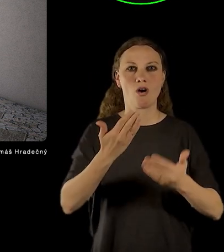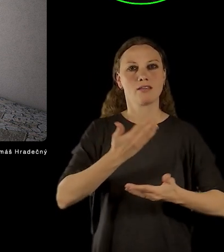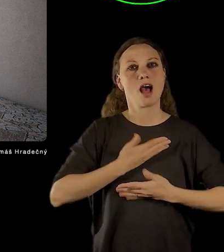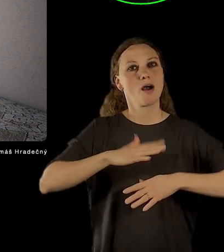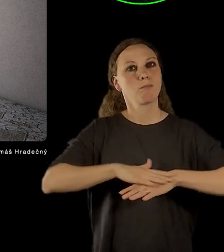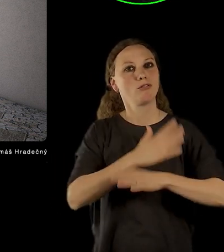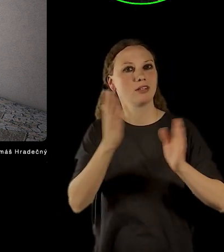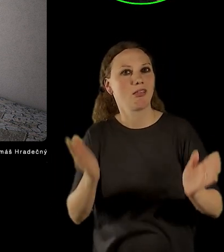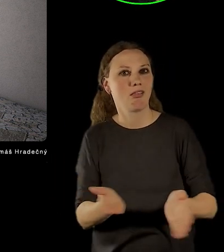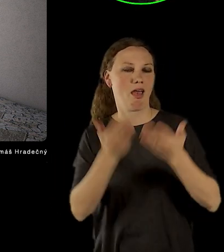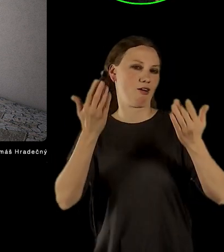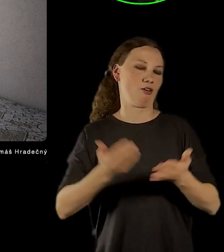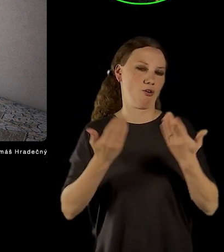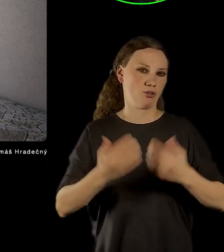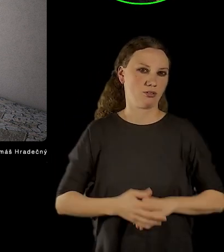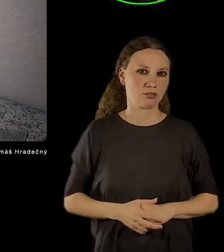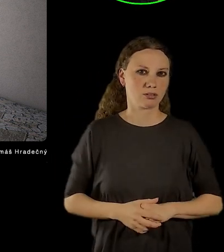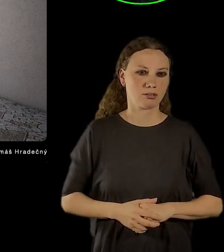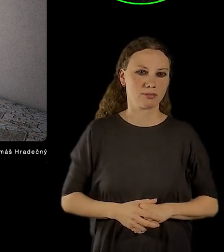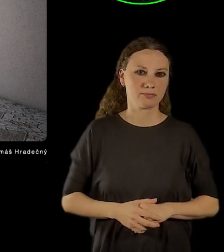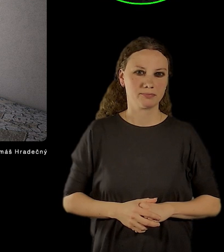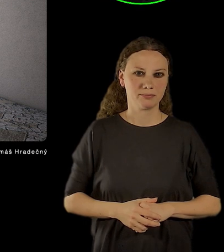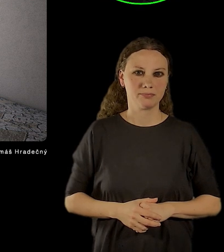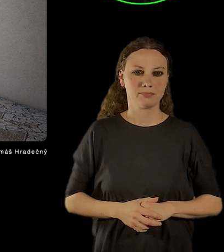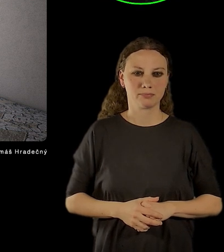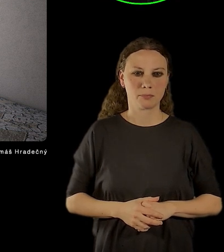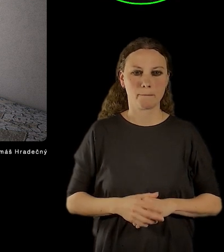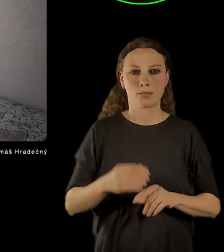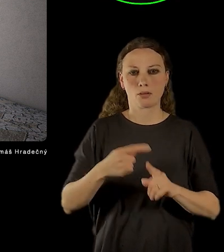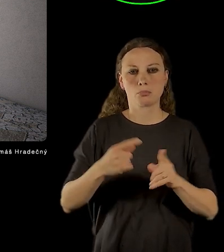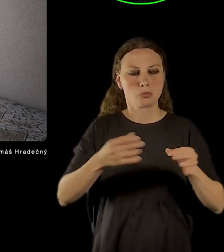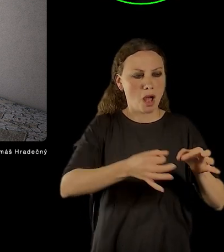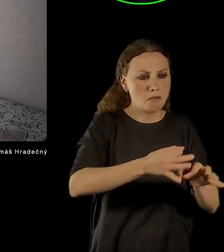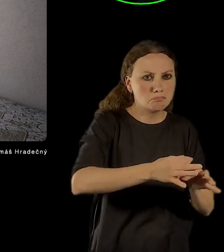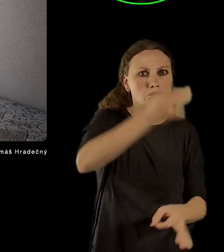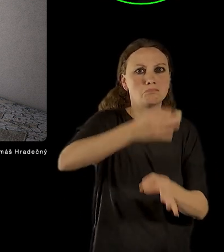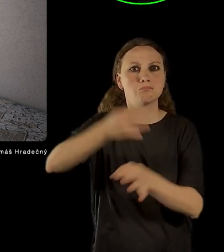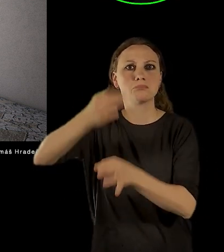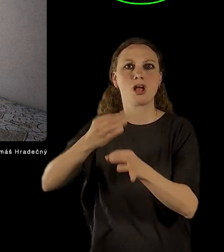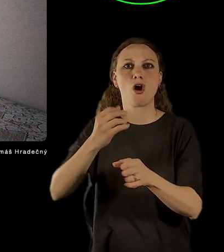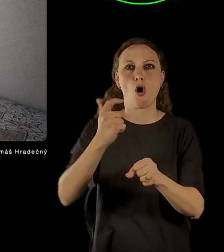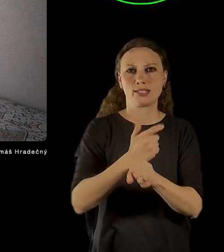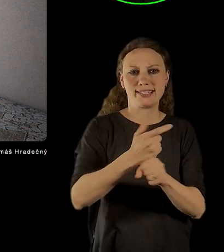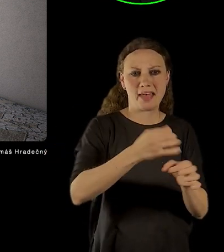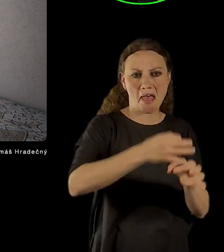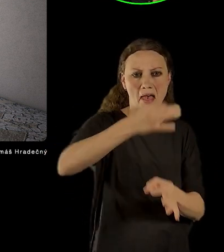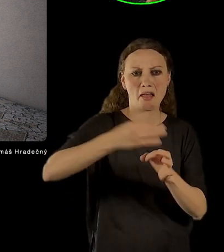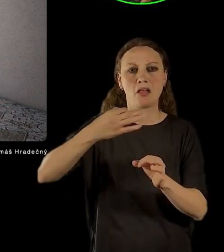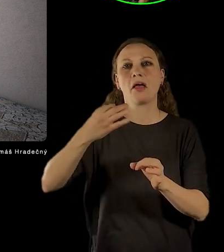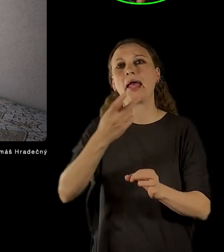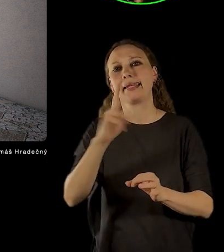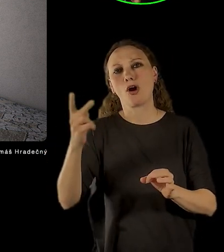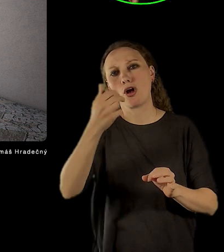ocelových prosklených sloubků s několika otvíravými okny. To nám zaručí,